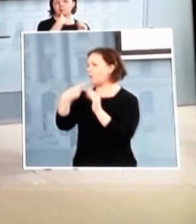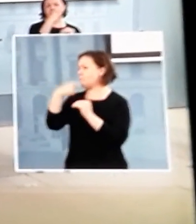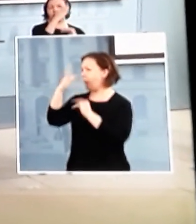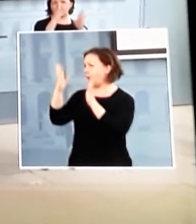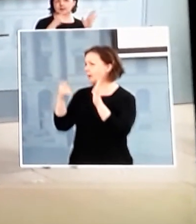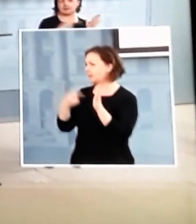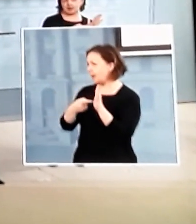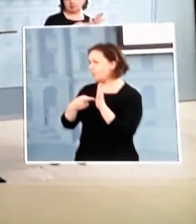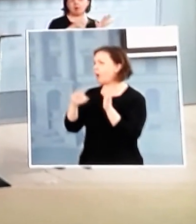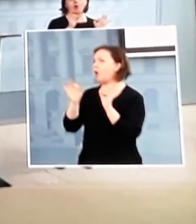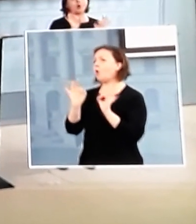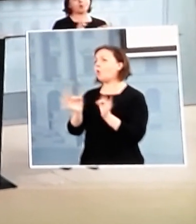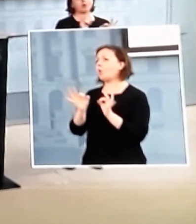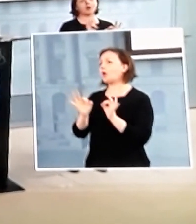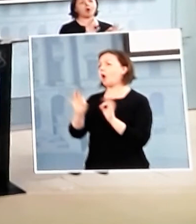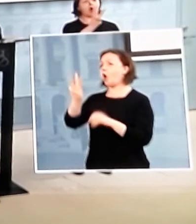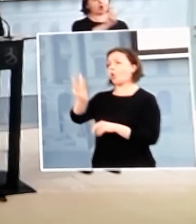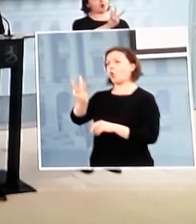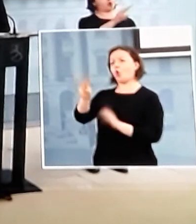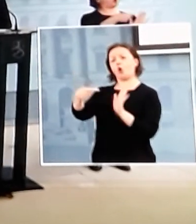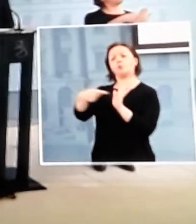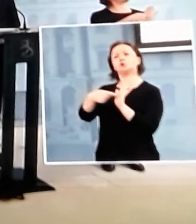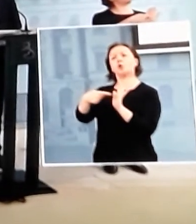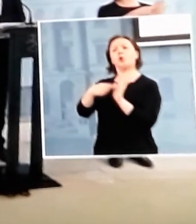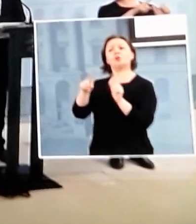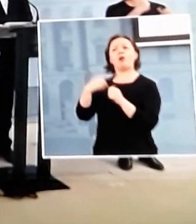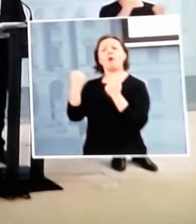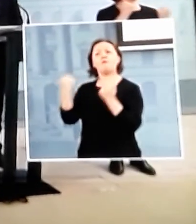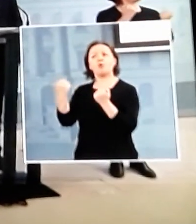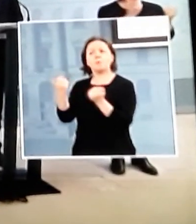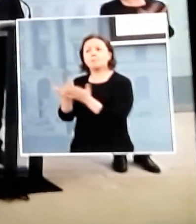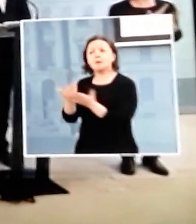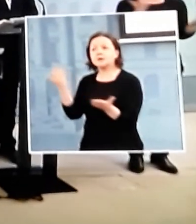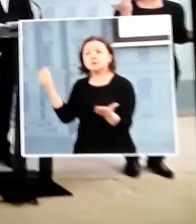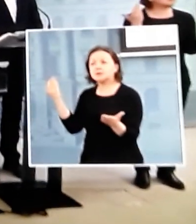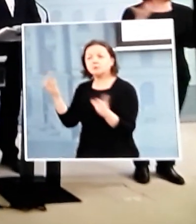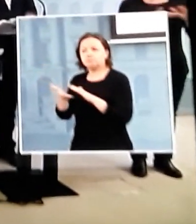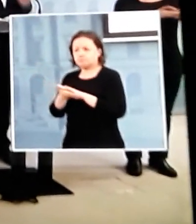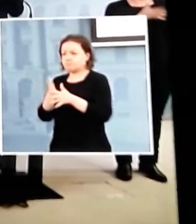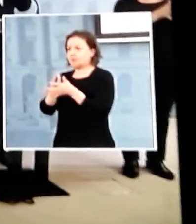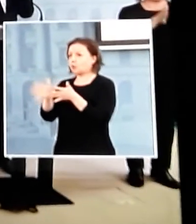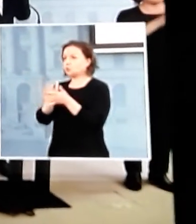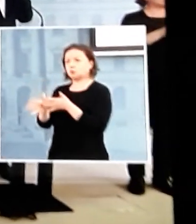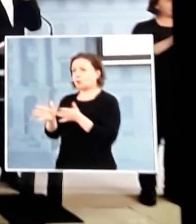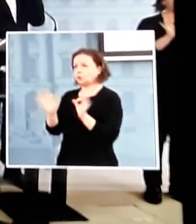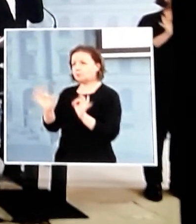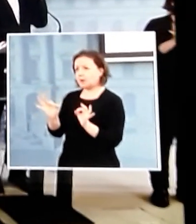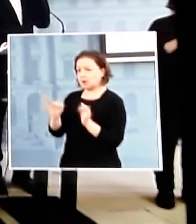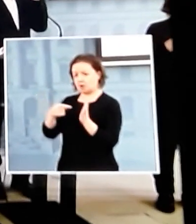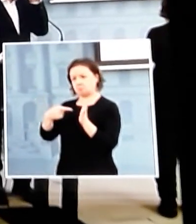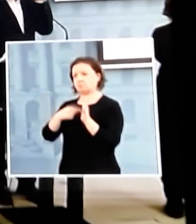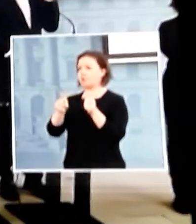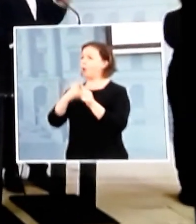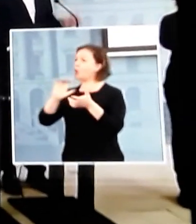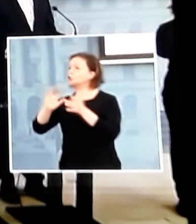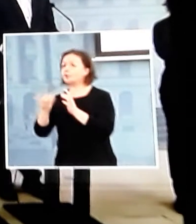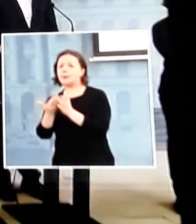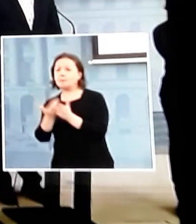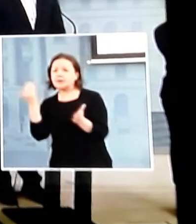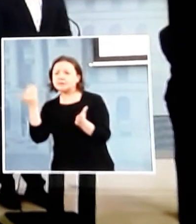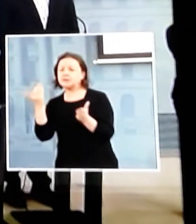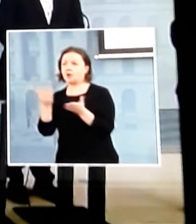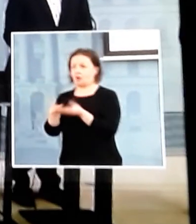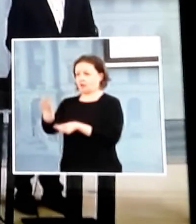perusteella on nyt tämä kohta kolmonen tässä otettu voimaan? Tai siis, miksi tästä muuta ei korostaa ja miten talous ja